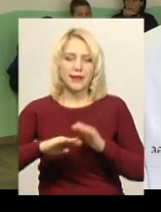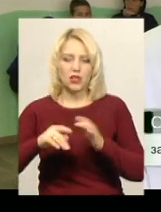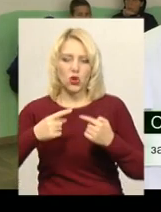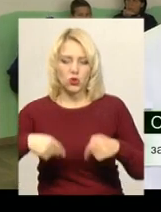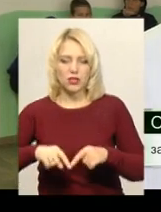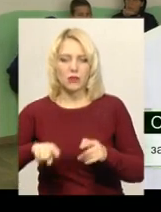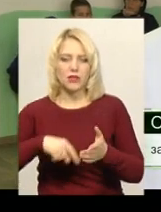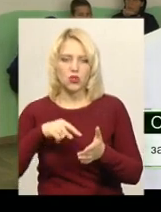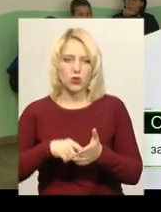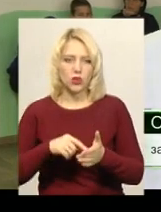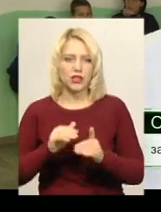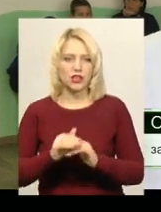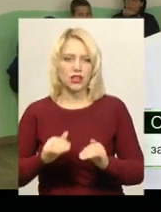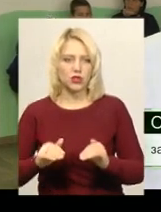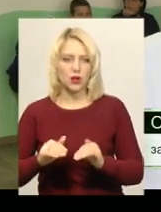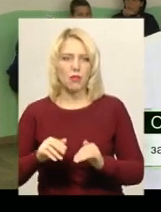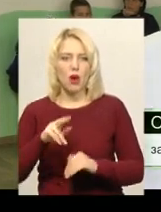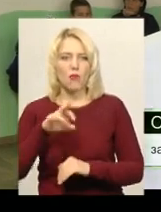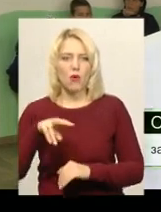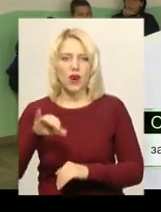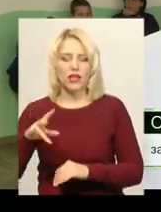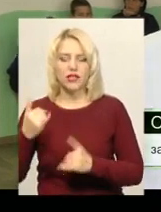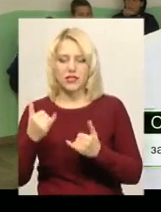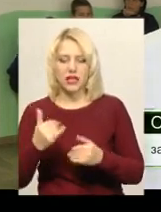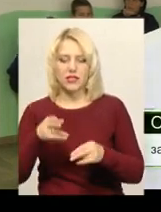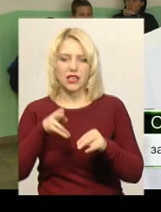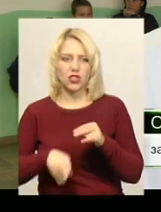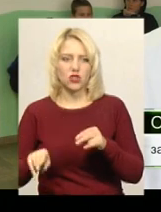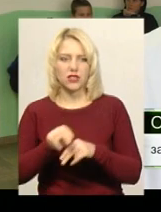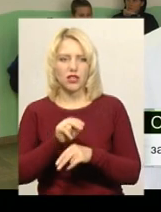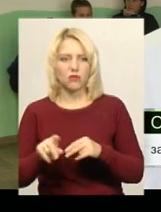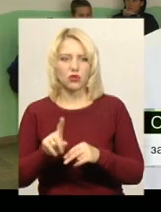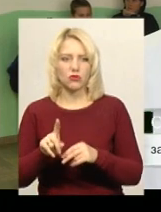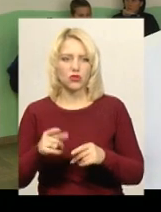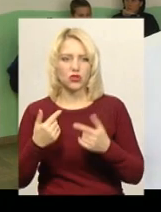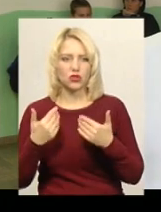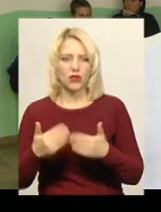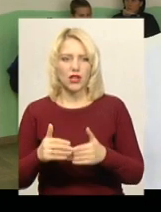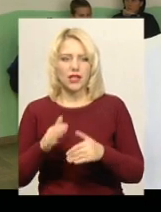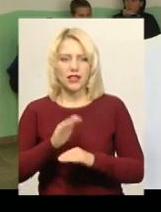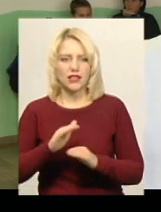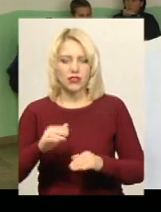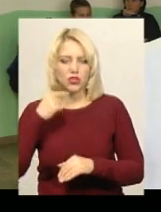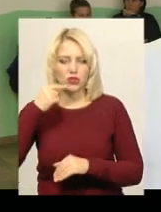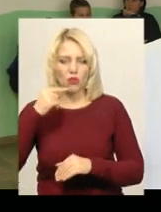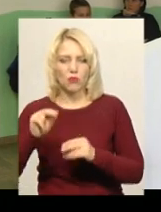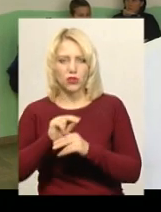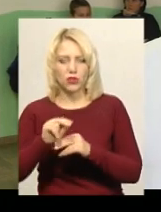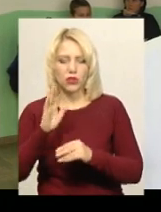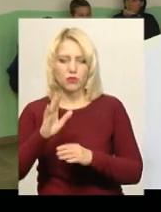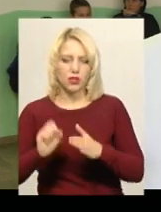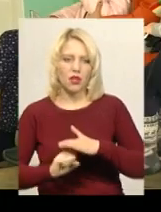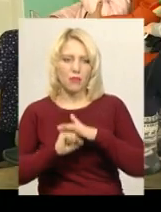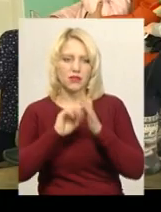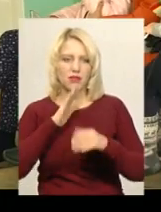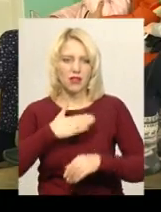відбувається ремонт, закінчується ремонт, тому що вже в недовому часі дитяча стоматологія буде функціонувати на базі нашої